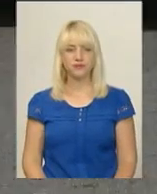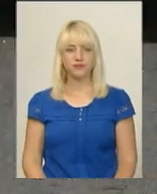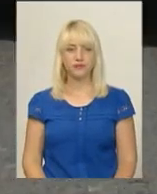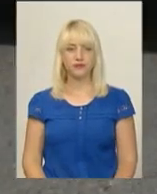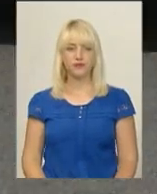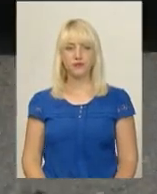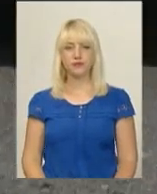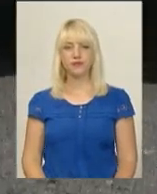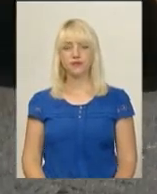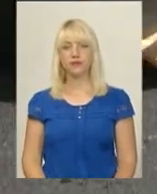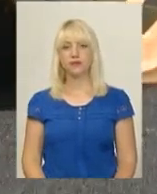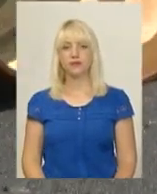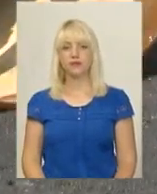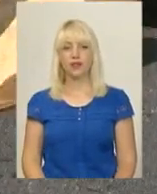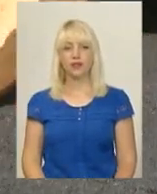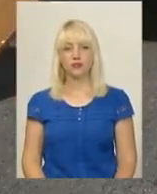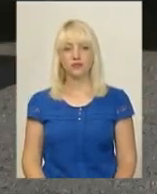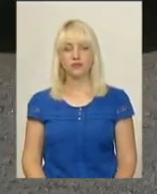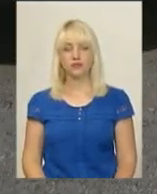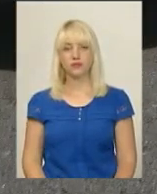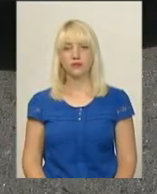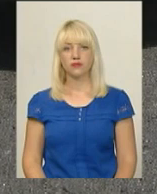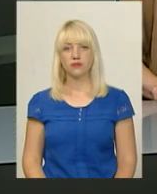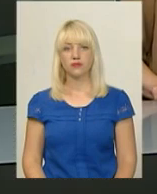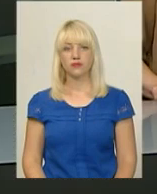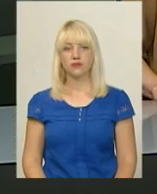Дарина Денисенко, Віктор Кривий, новини, Поділля, Центр.